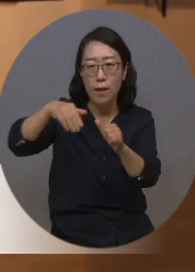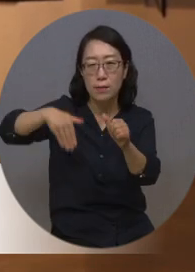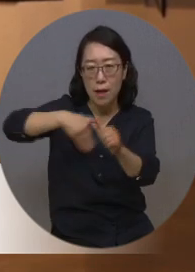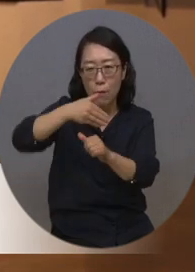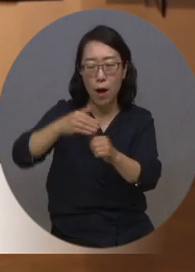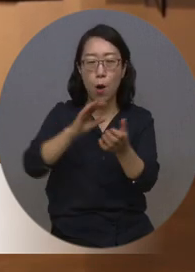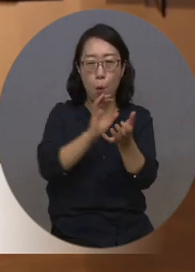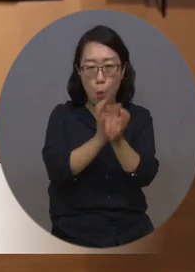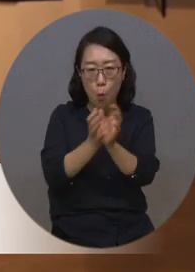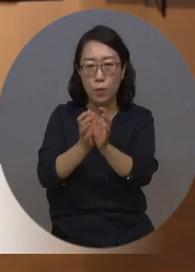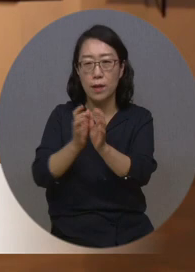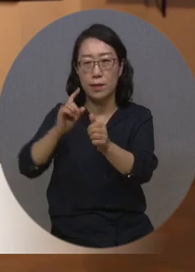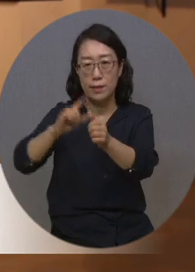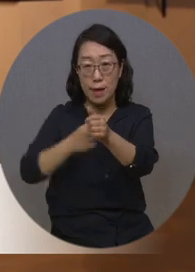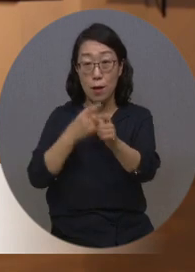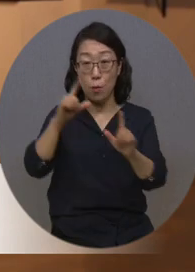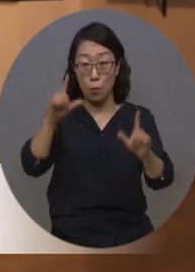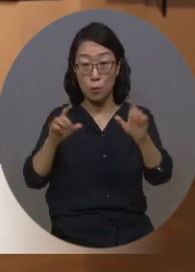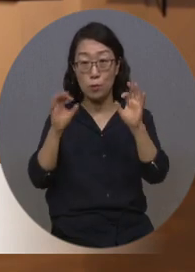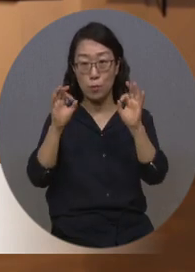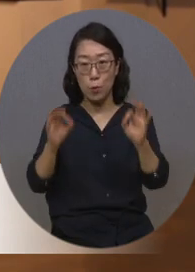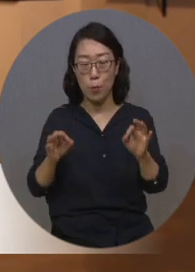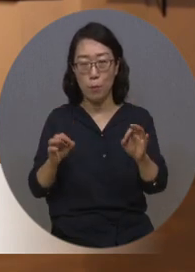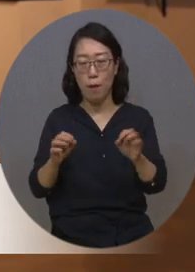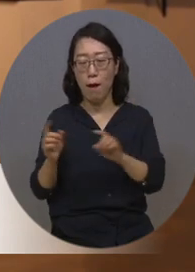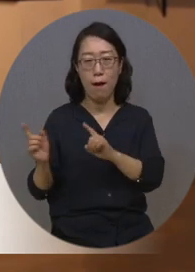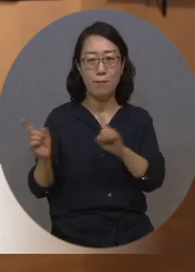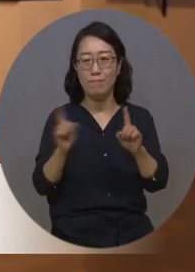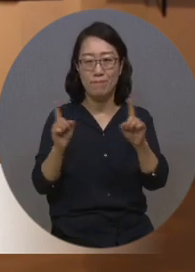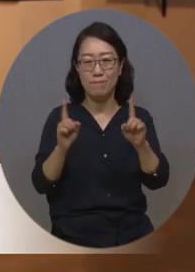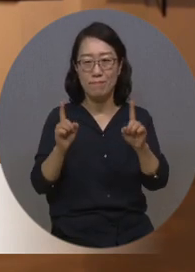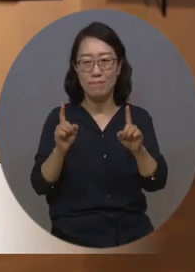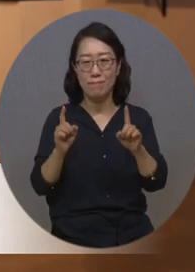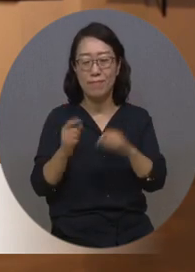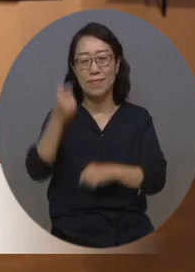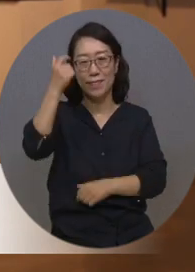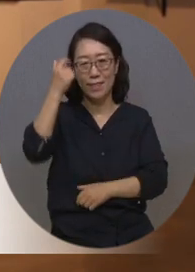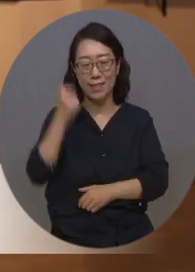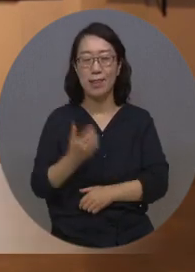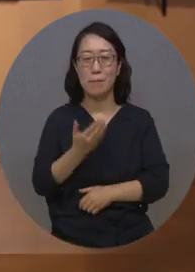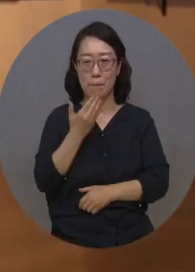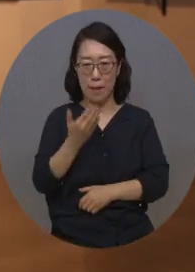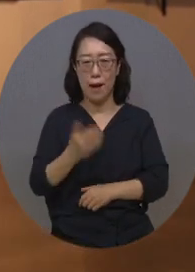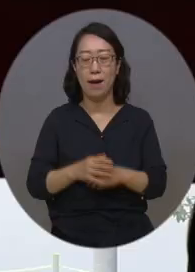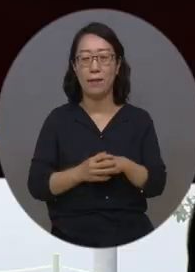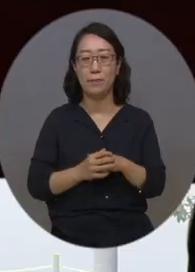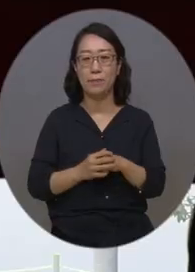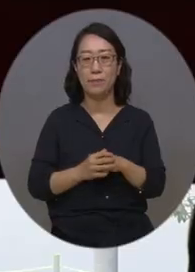아름다운 자연 풍경 속에서도 힐링을 얻을 수 있는 계기가 되지 않을까 싶습니다.